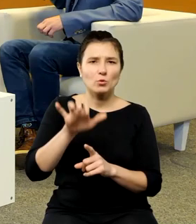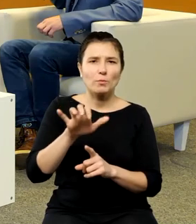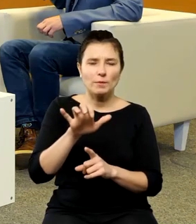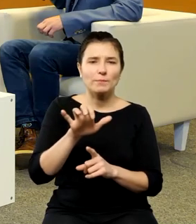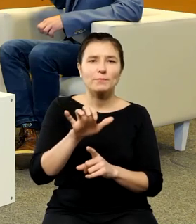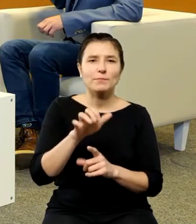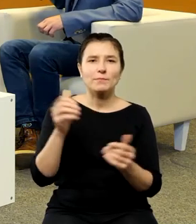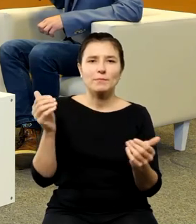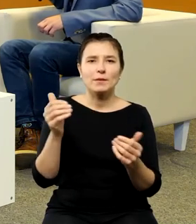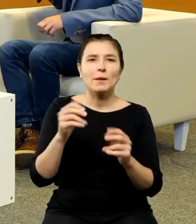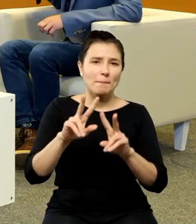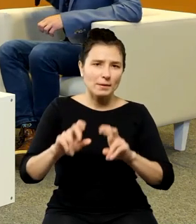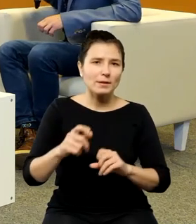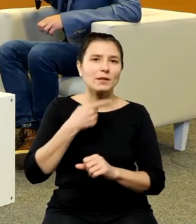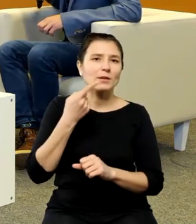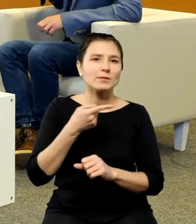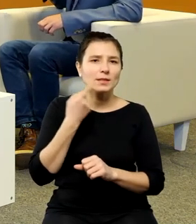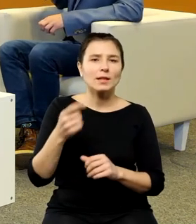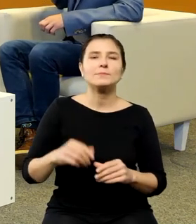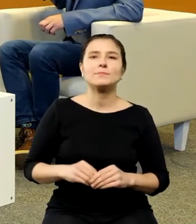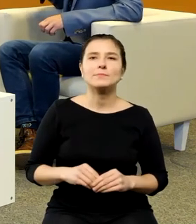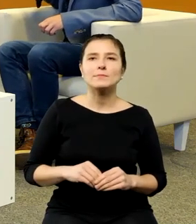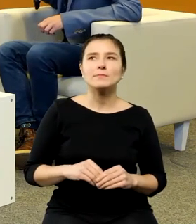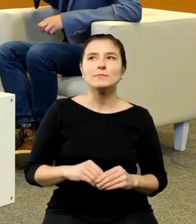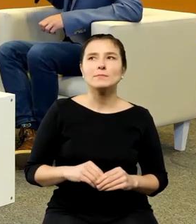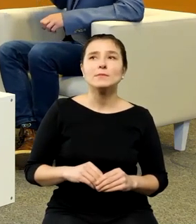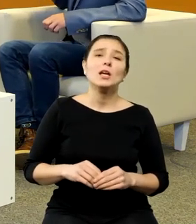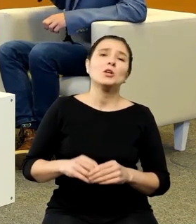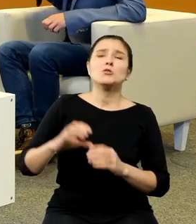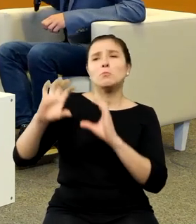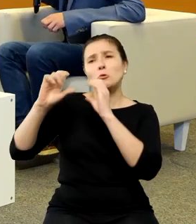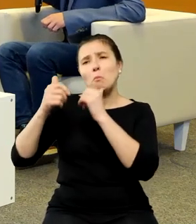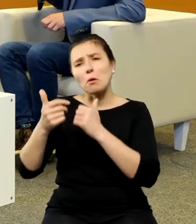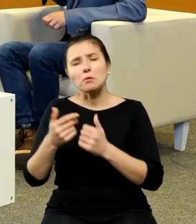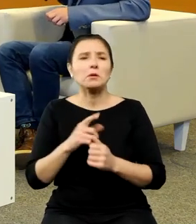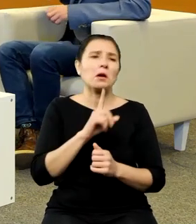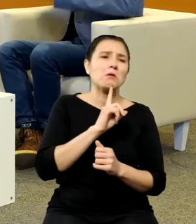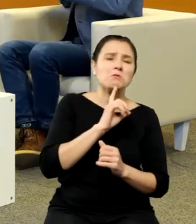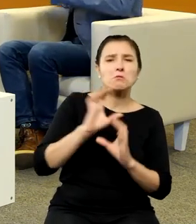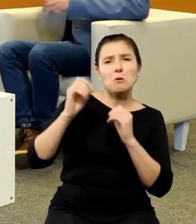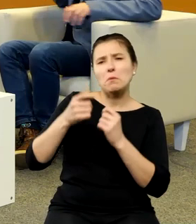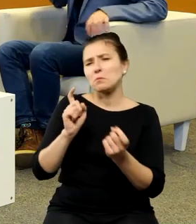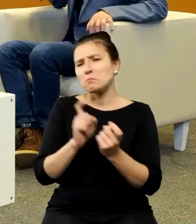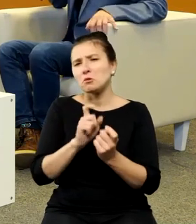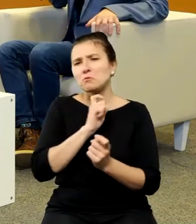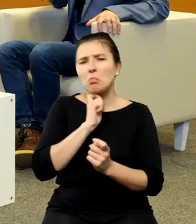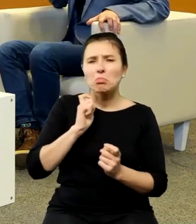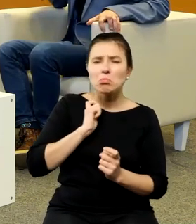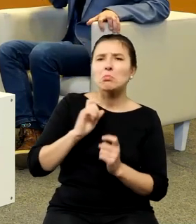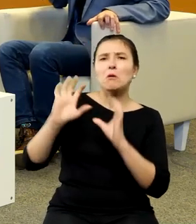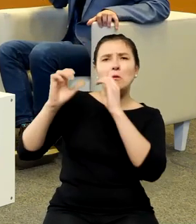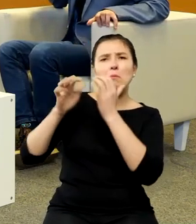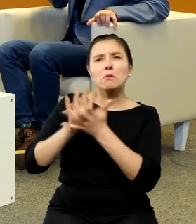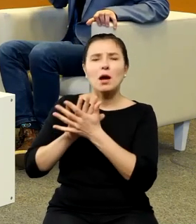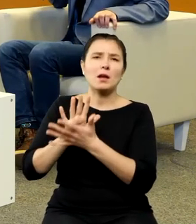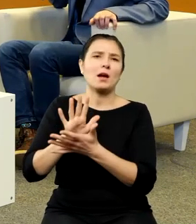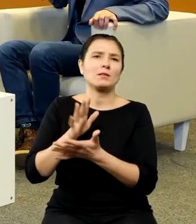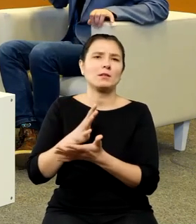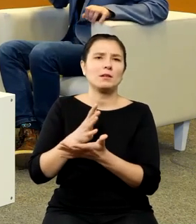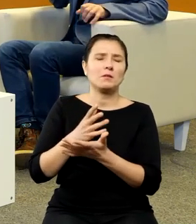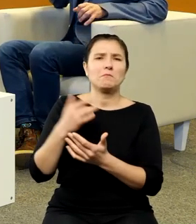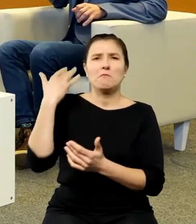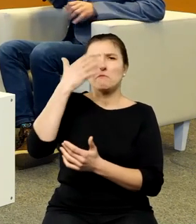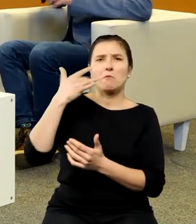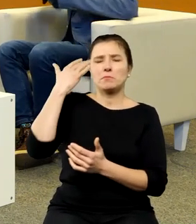Kopernik oświeceniowy możliwy jest Kopernik religijny Kopernik antyklerykalny możliwy jest Kopernik którego się wyobraża i